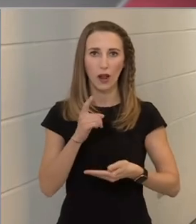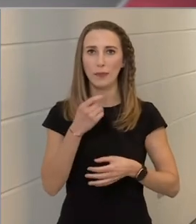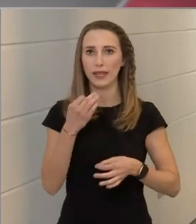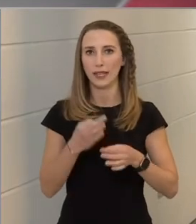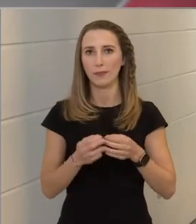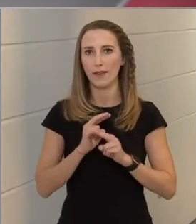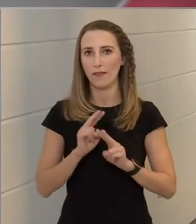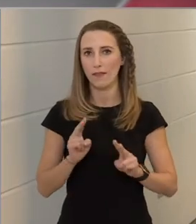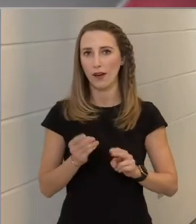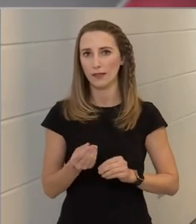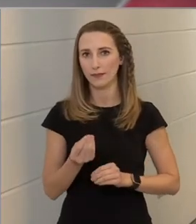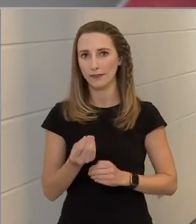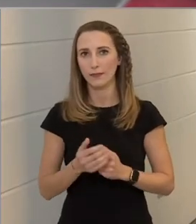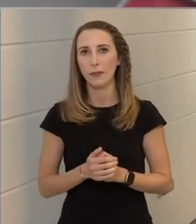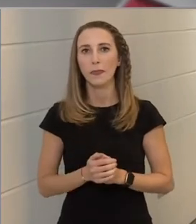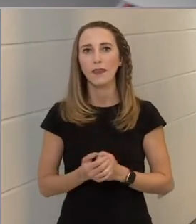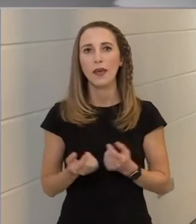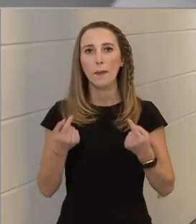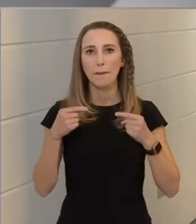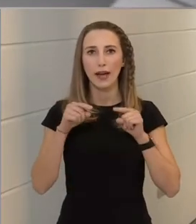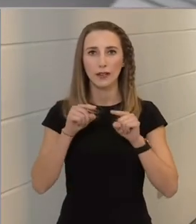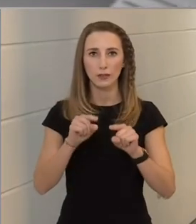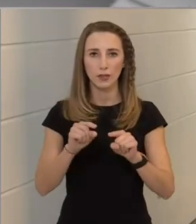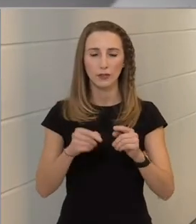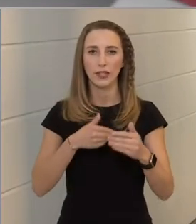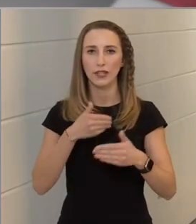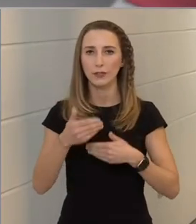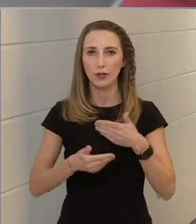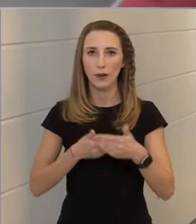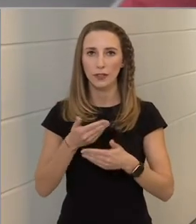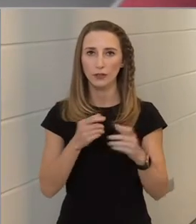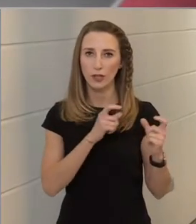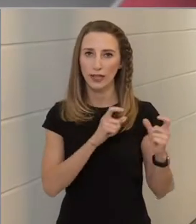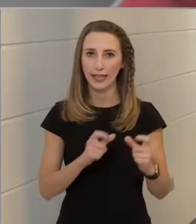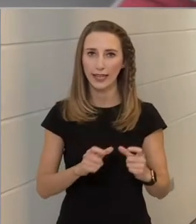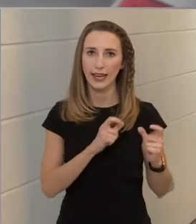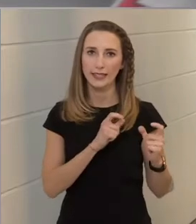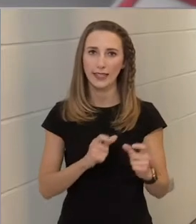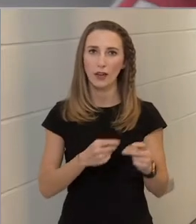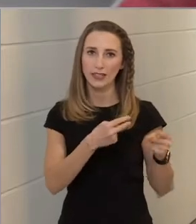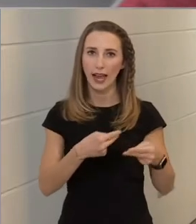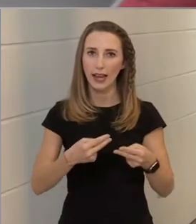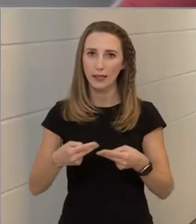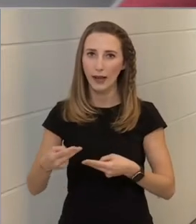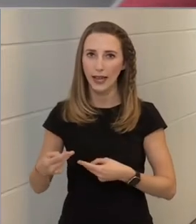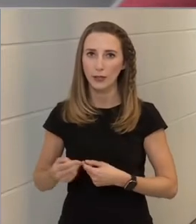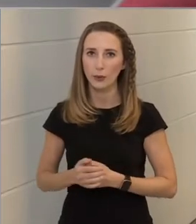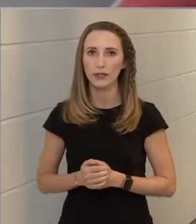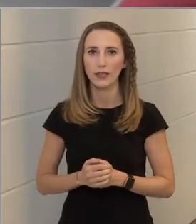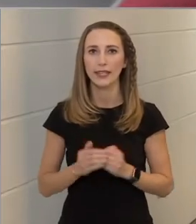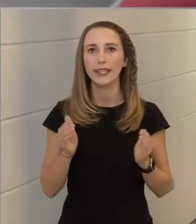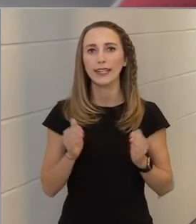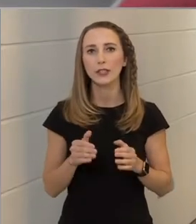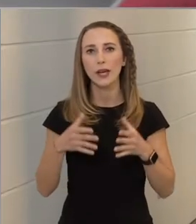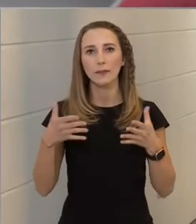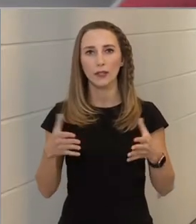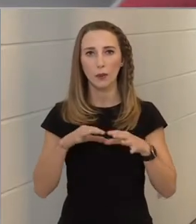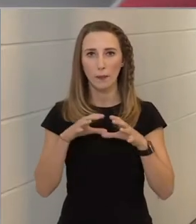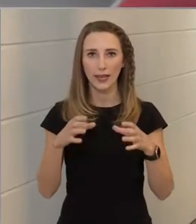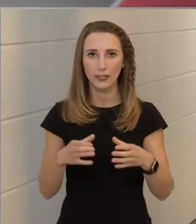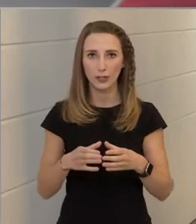éppen van. Párhuzamosan és folyamatosan érkeznek a szállítmányok kisebb-nagyobb